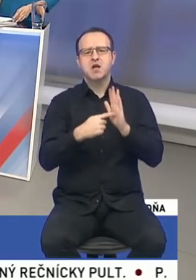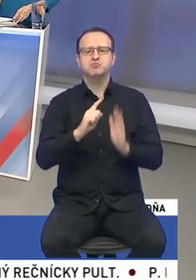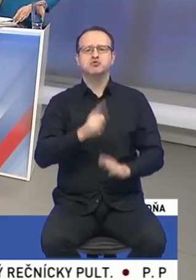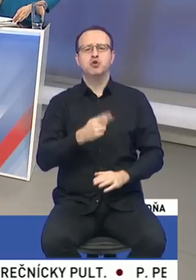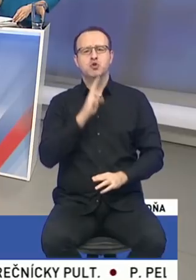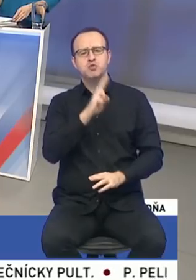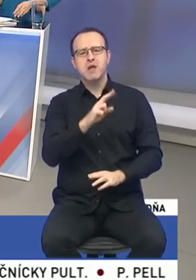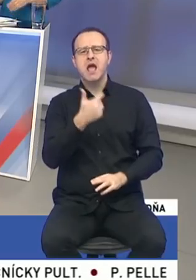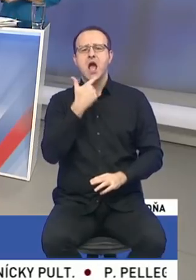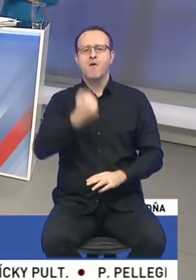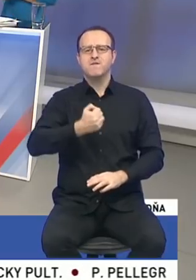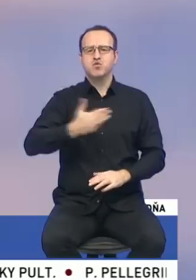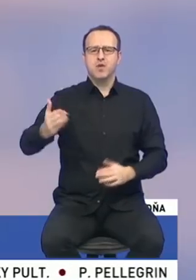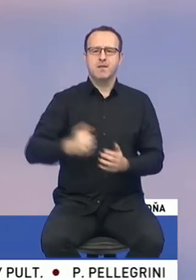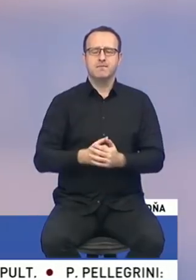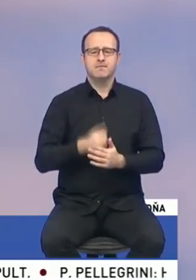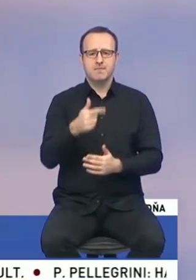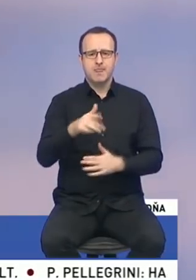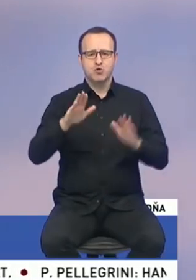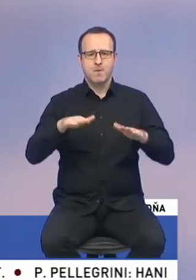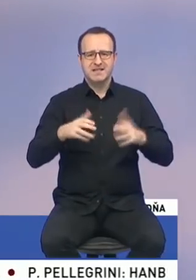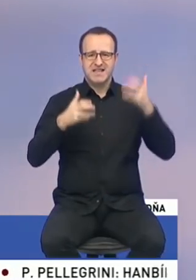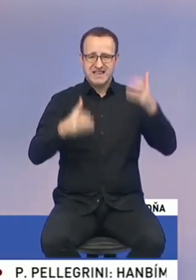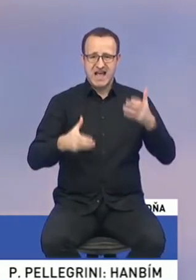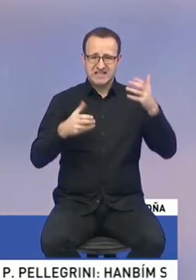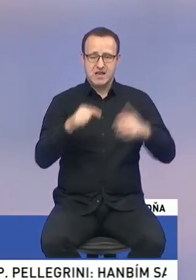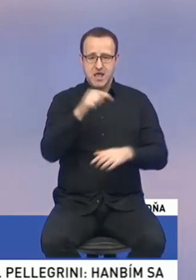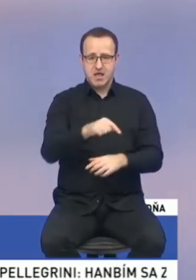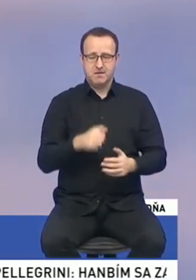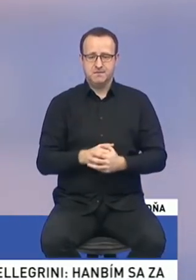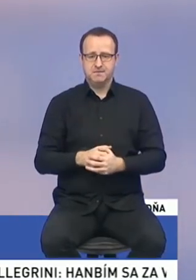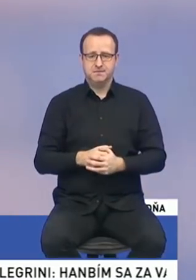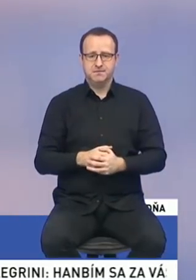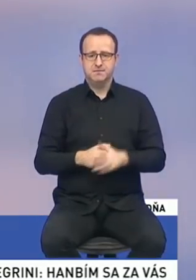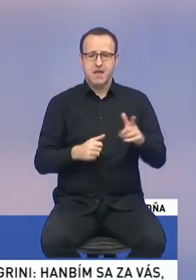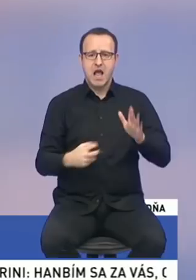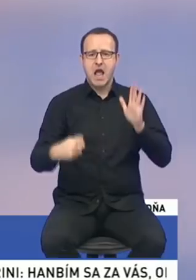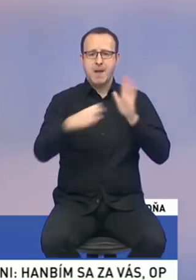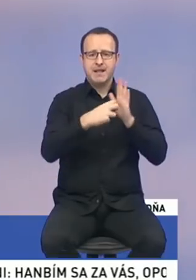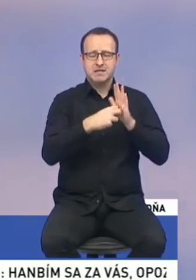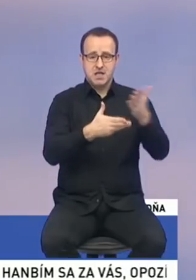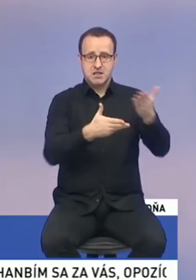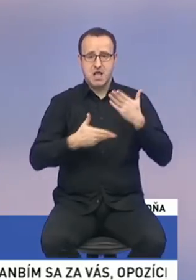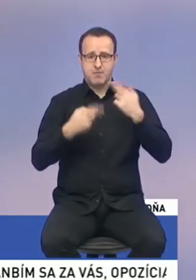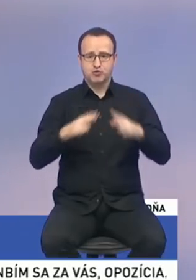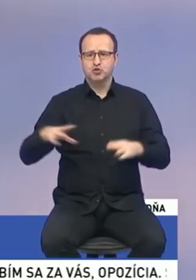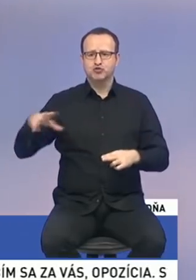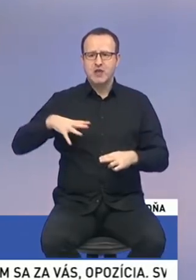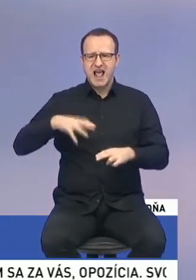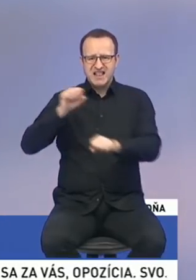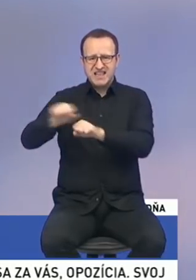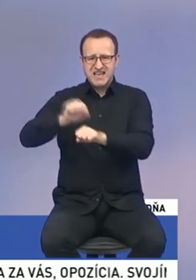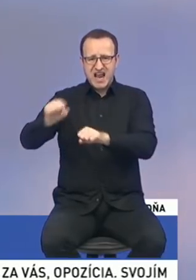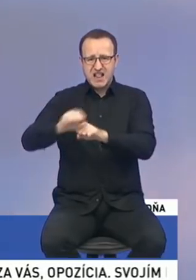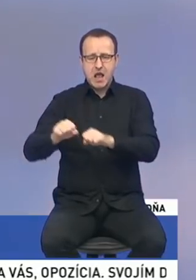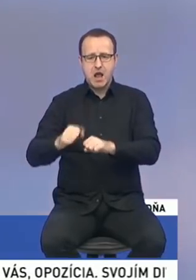táto aplikácia, hlavne v oblasti domáceho násilia, keď už rovno premostíme z tej témy, skutočne nám dáva možnosť to, že keď tá žena je týraná a